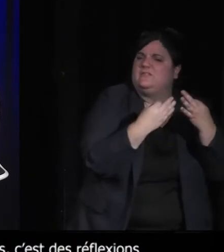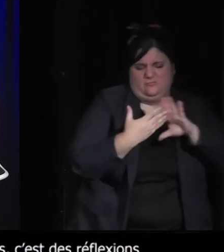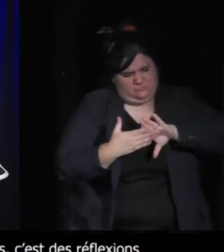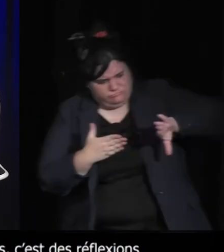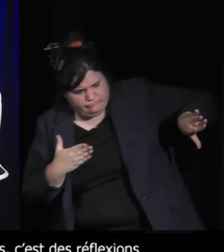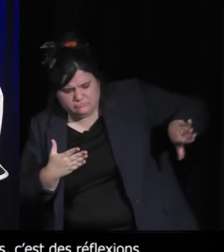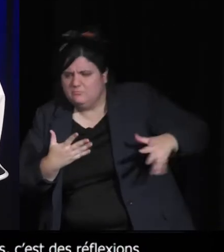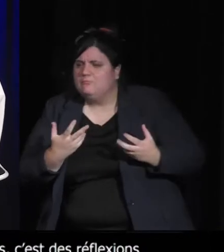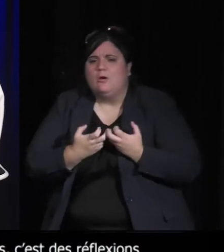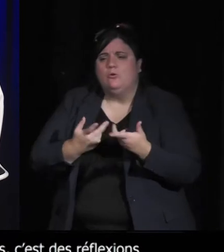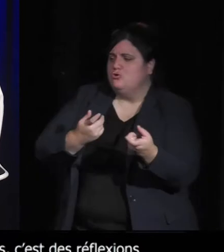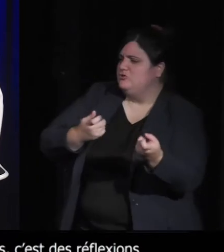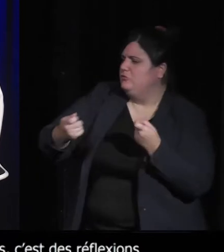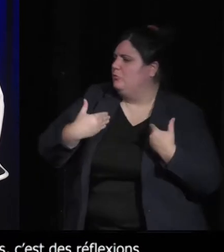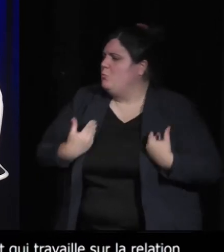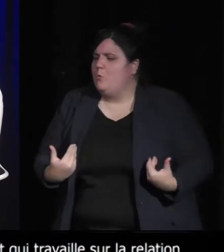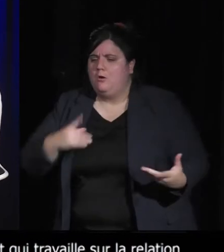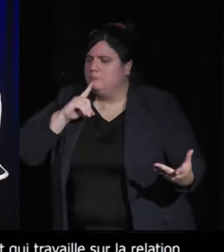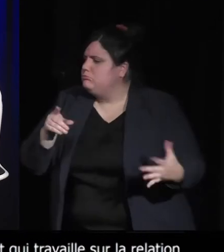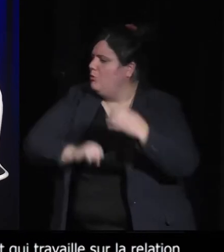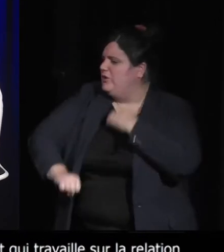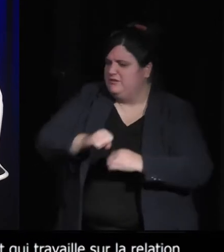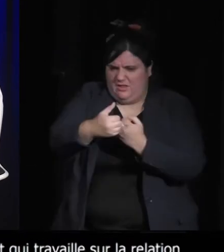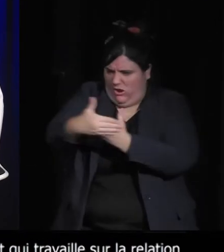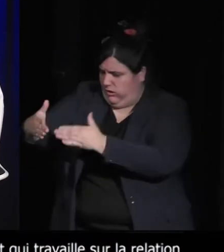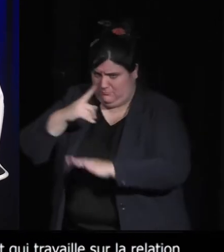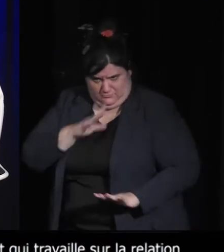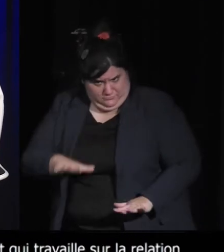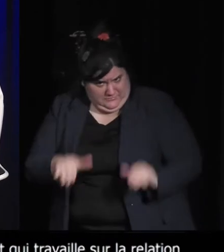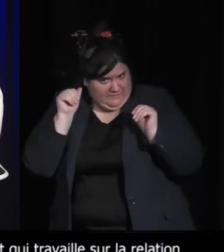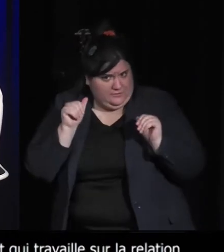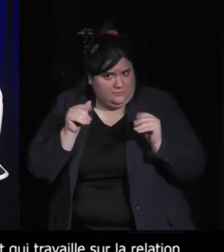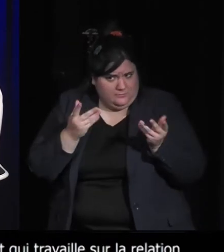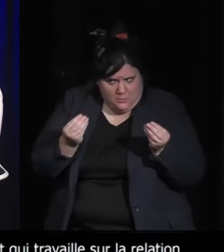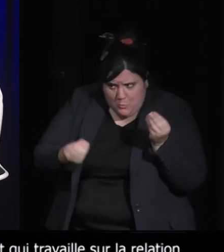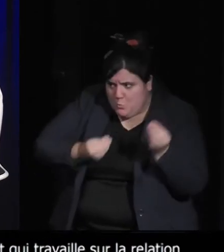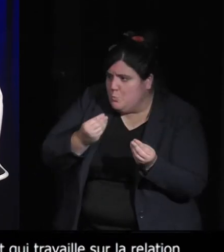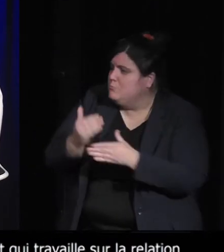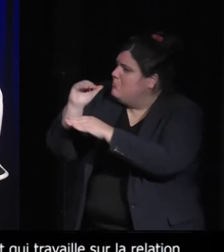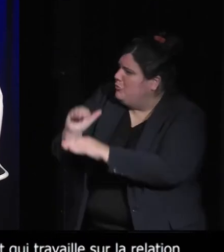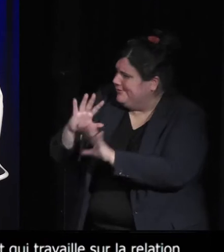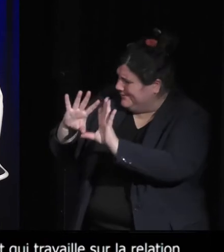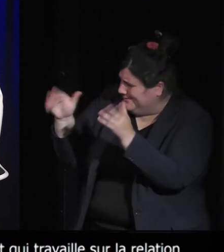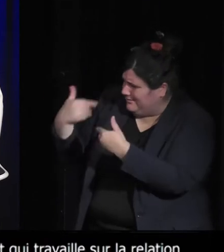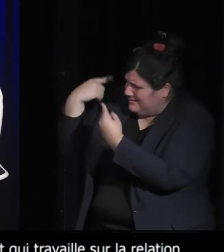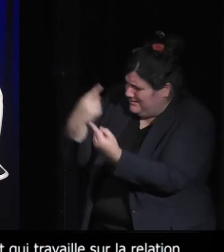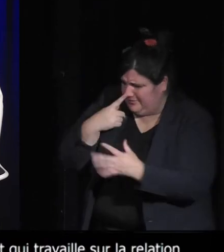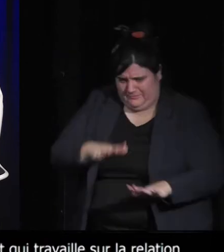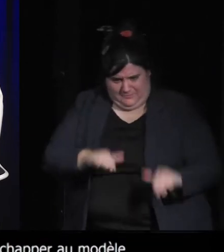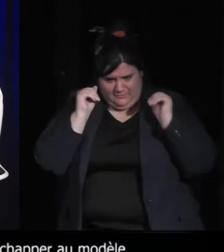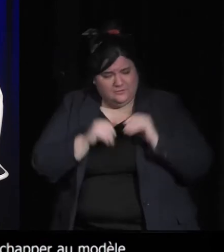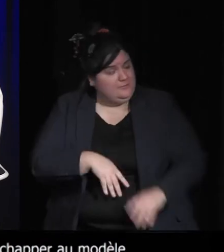gestion, de régulation du vivant, voire même de sanctuarisation. Oui, c'est marrant parce que j'ai